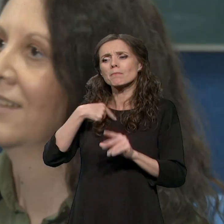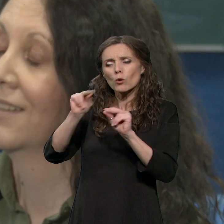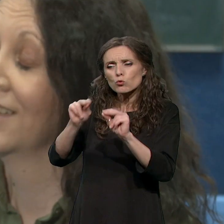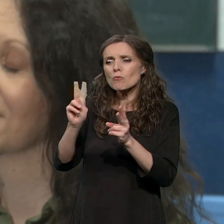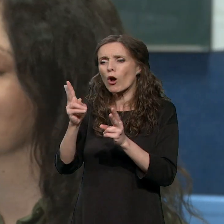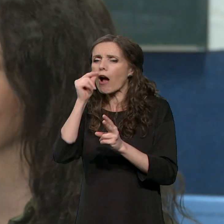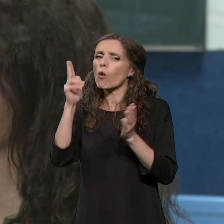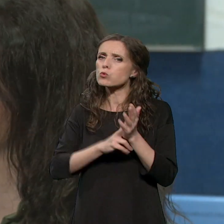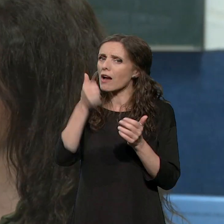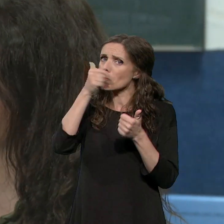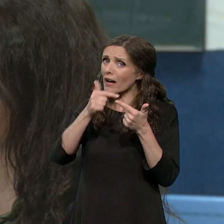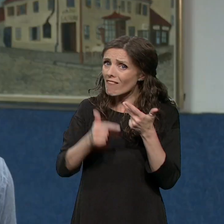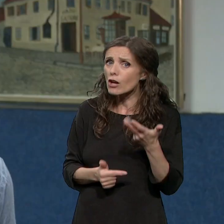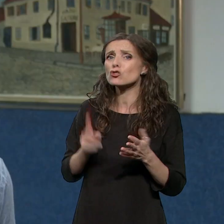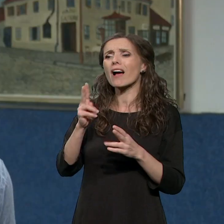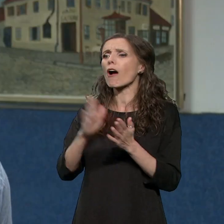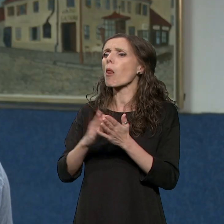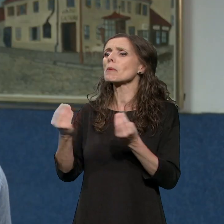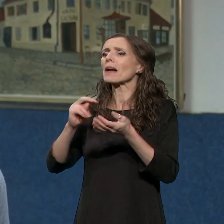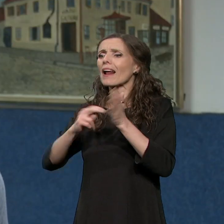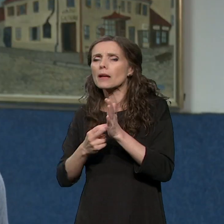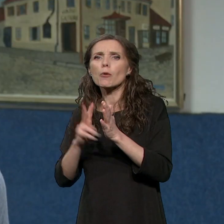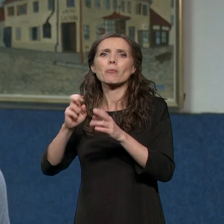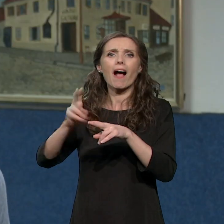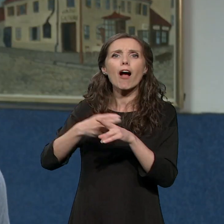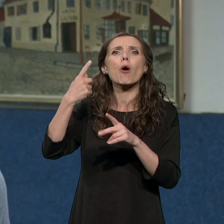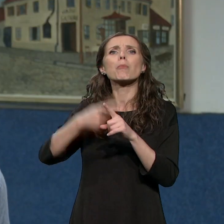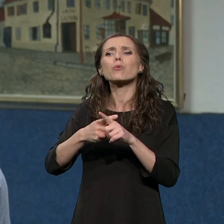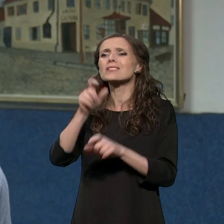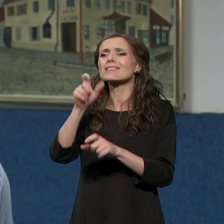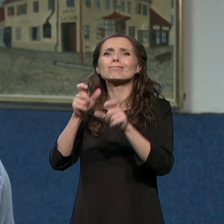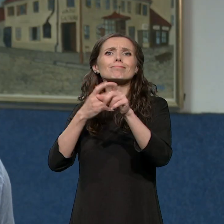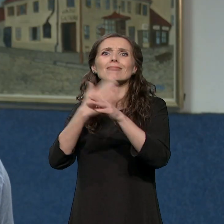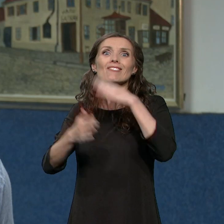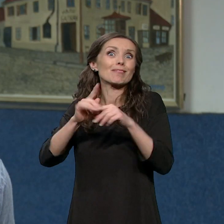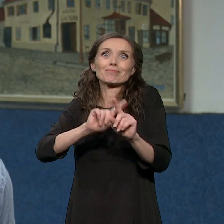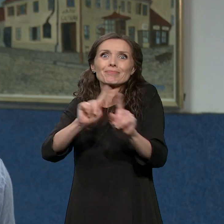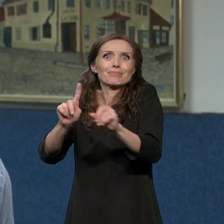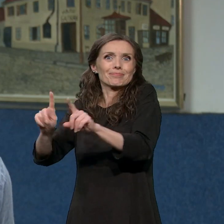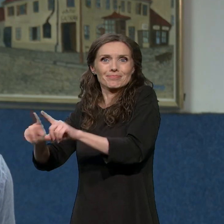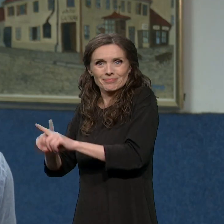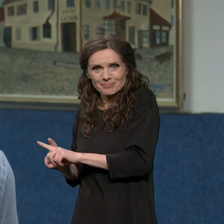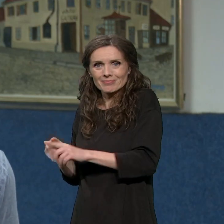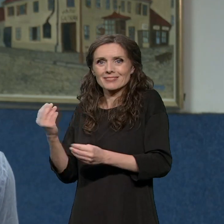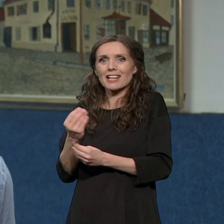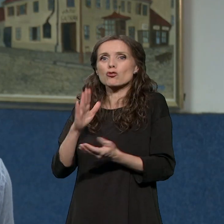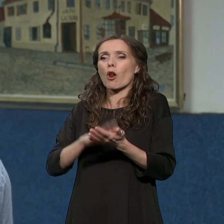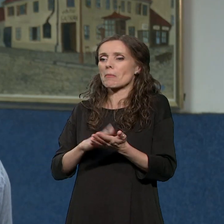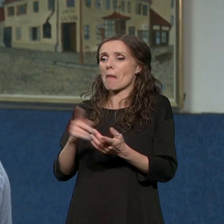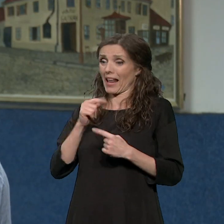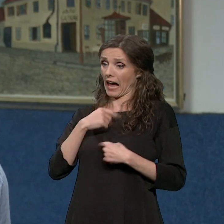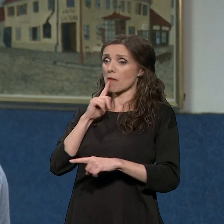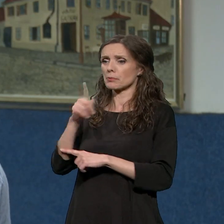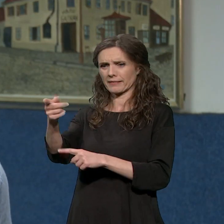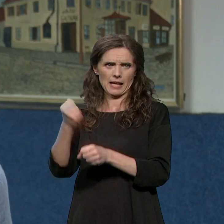konflikta, o vrstama invaliditeta s kojim mogu da se susretnu. Pošto korisnik bira svog asistenta, znači ne zna, pošljavam ih ja,